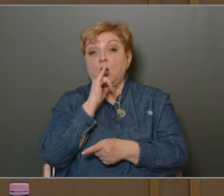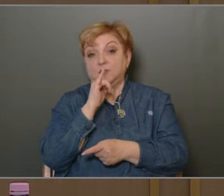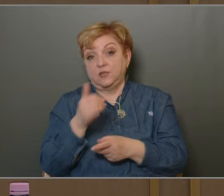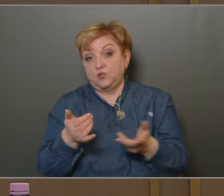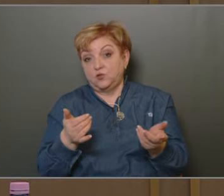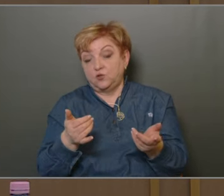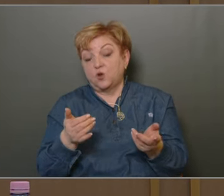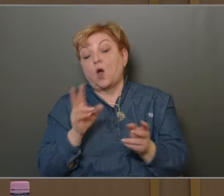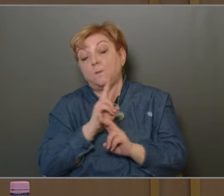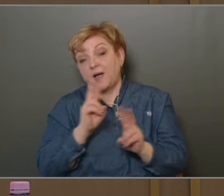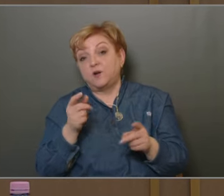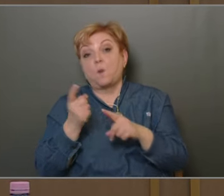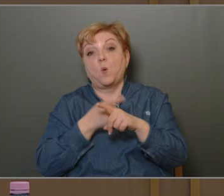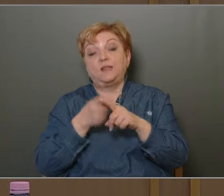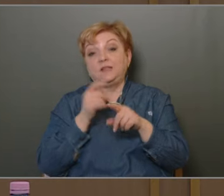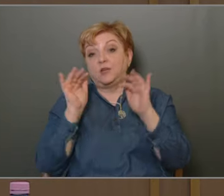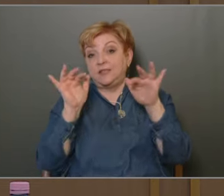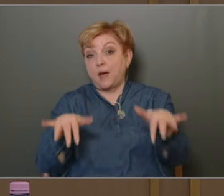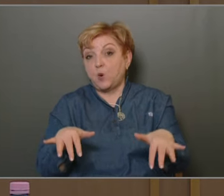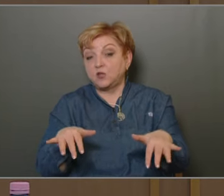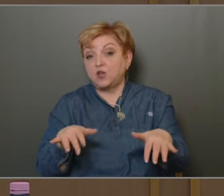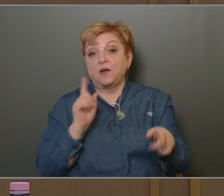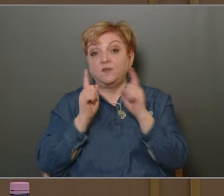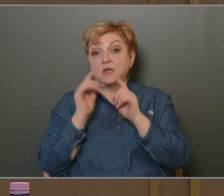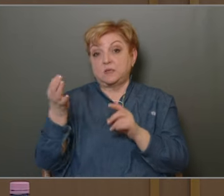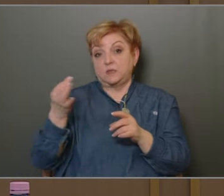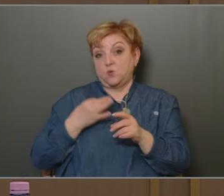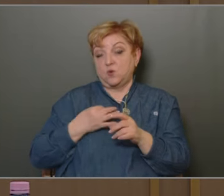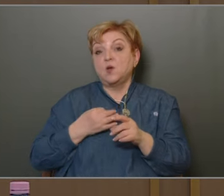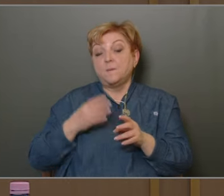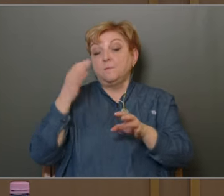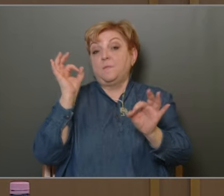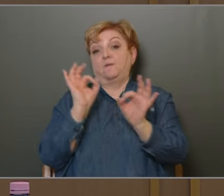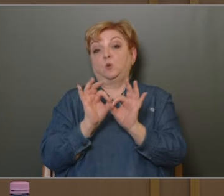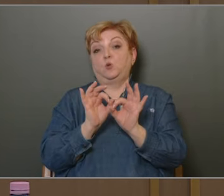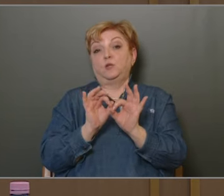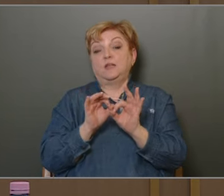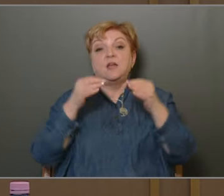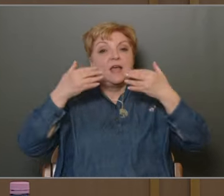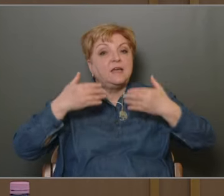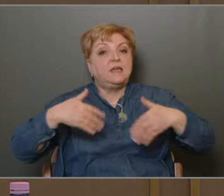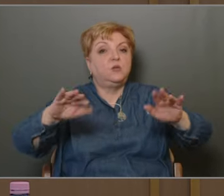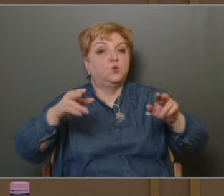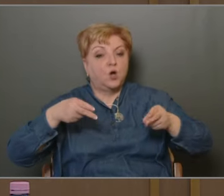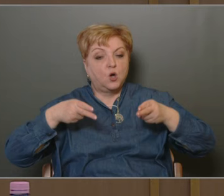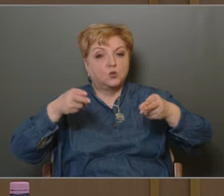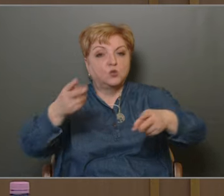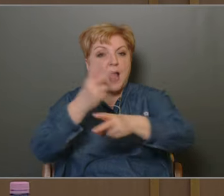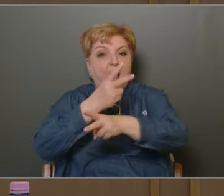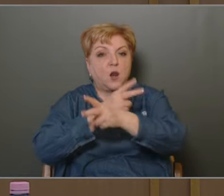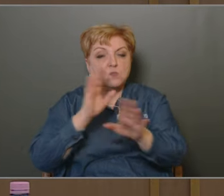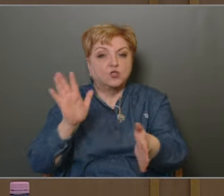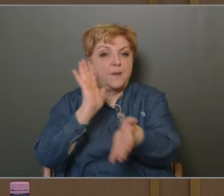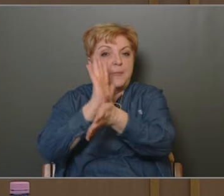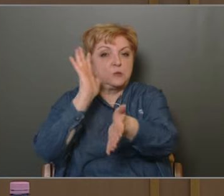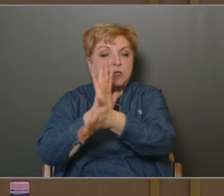ha megvan a politikai támogatottsága, a Fidesz-rejárt meg fog történni. Hogy indulnak azon az úton, hogy államosítják,